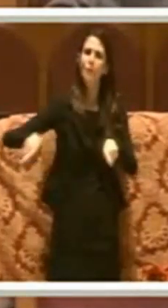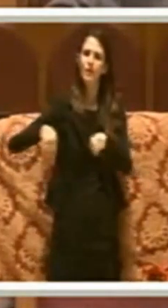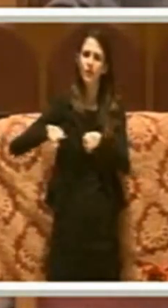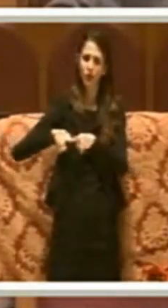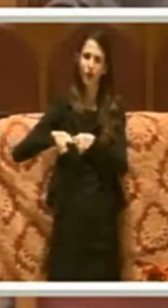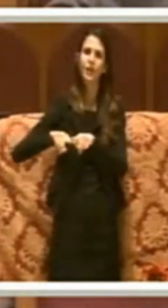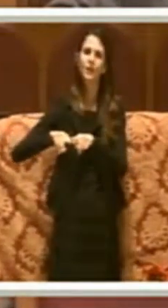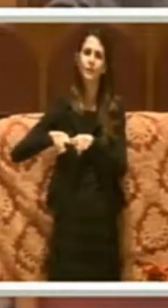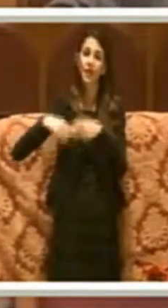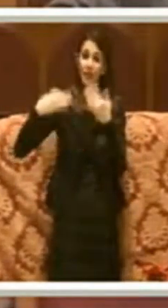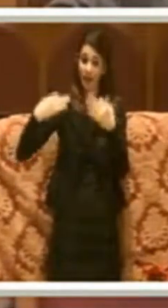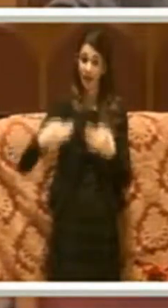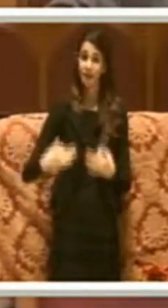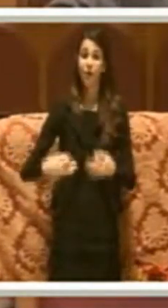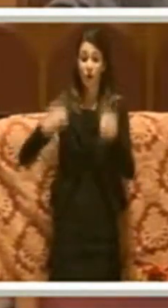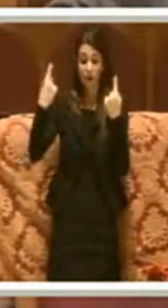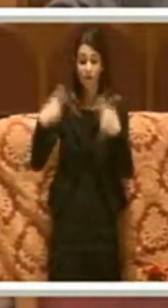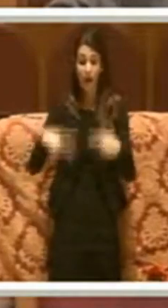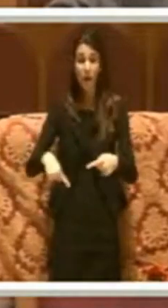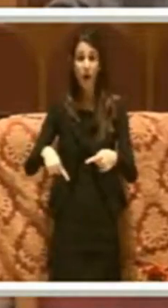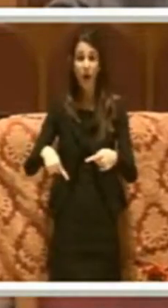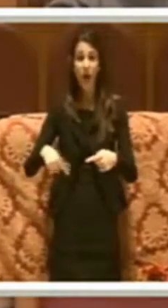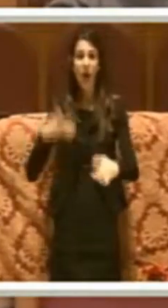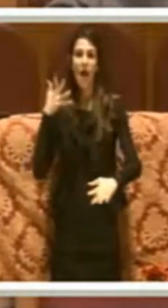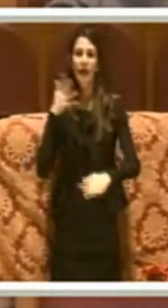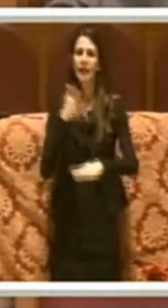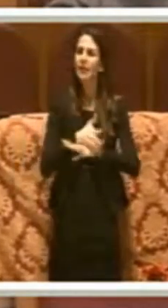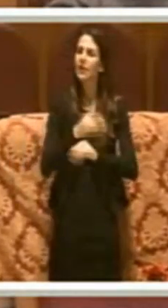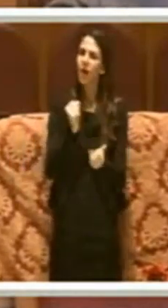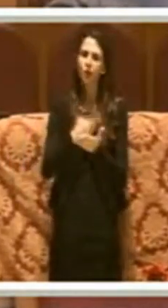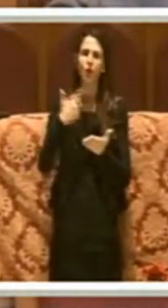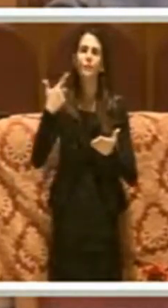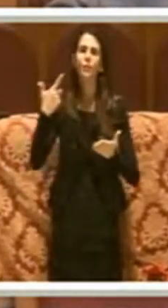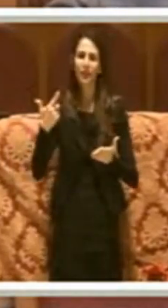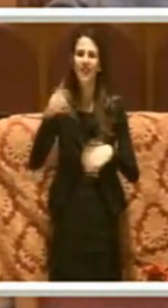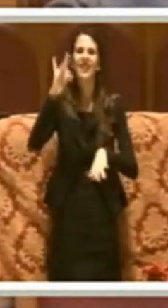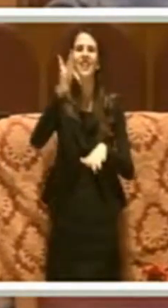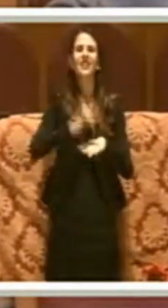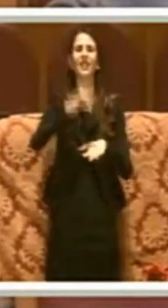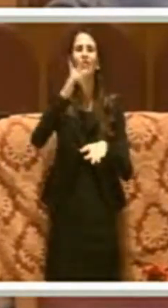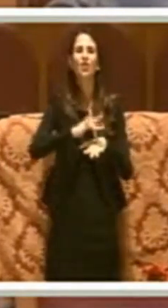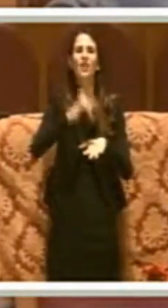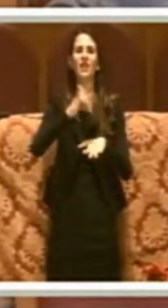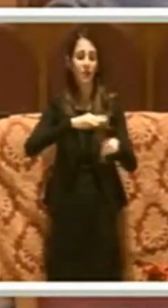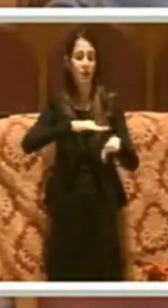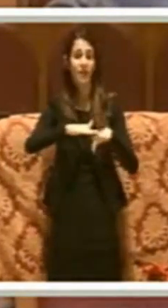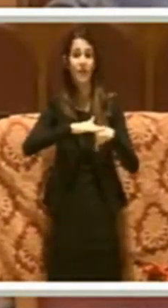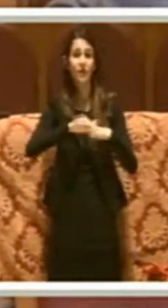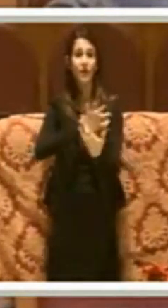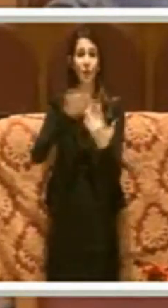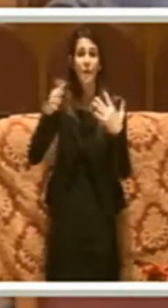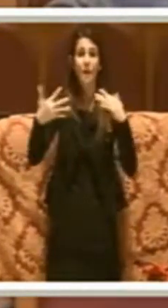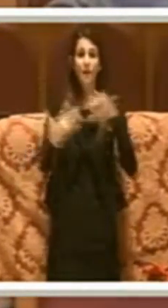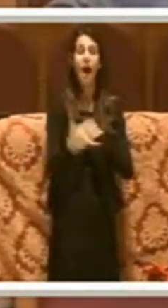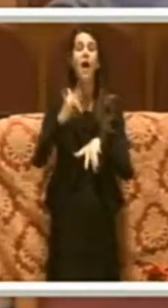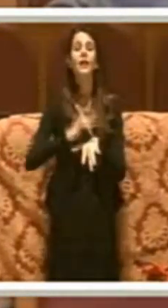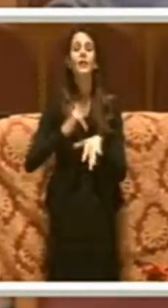sicuramente un importante intervento per la digitalizzazione di un servizio, in questo caso appunto sulla mobilità. Grazie.